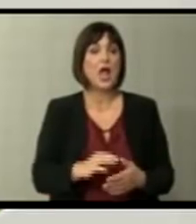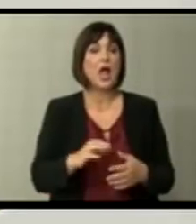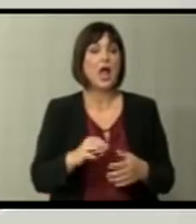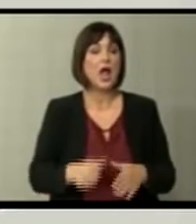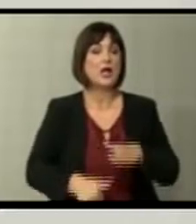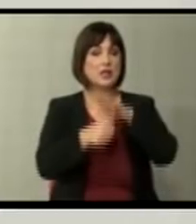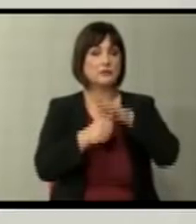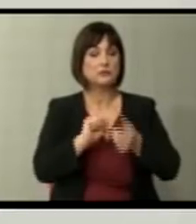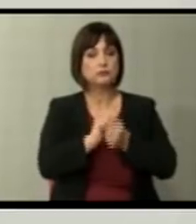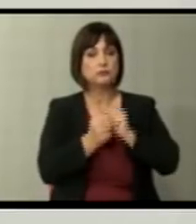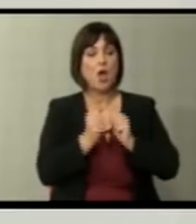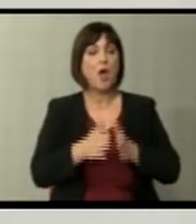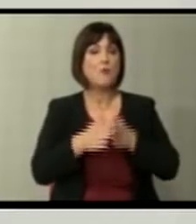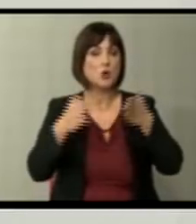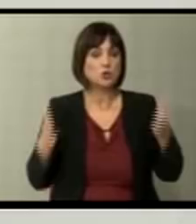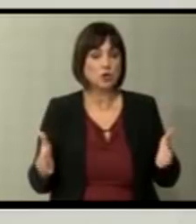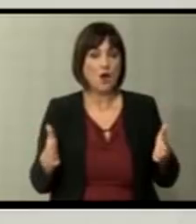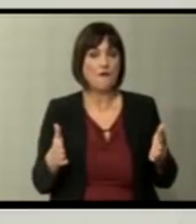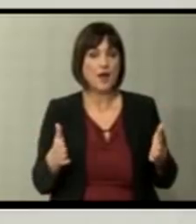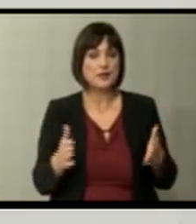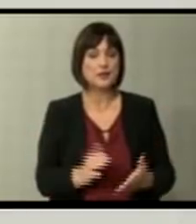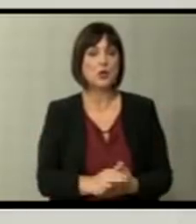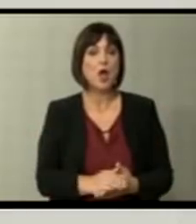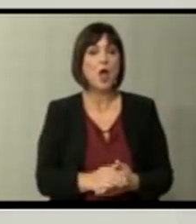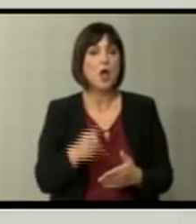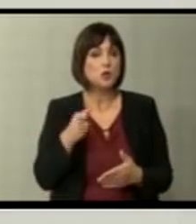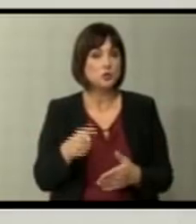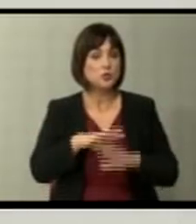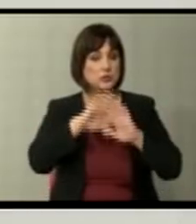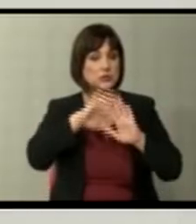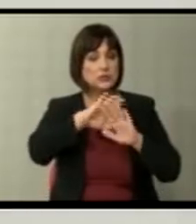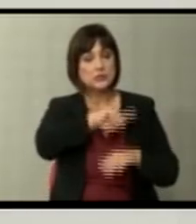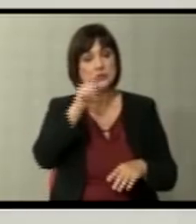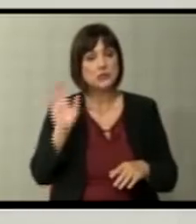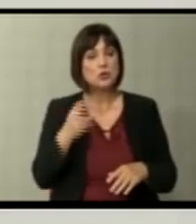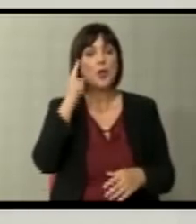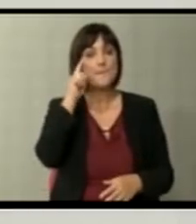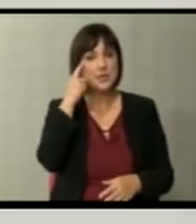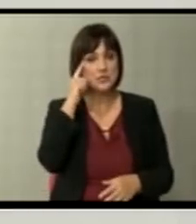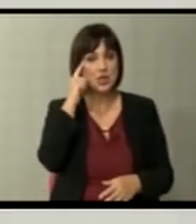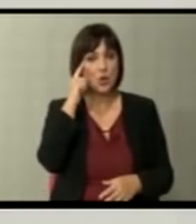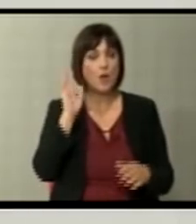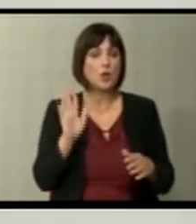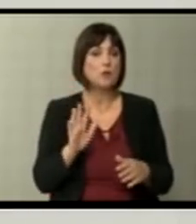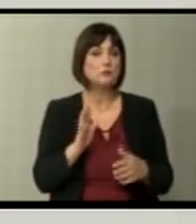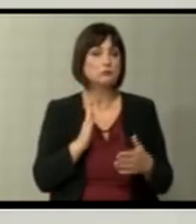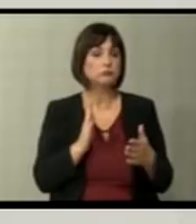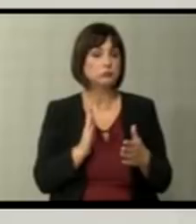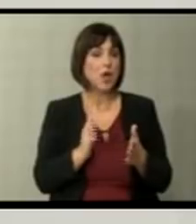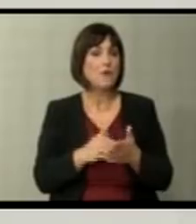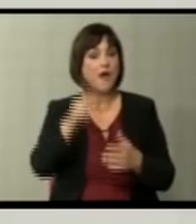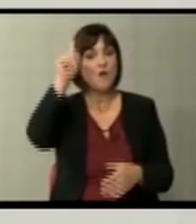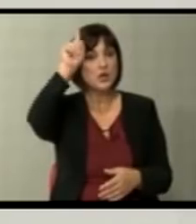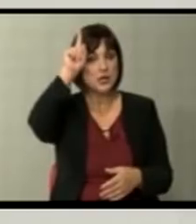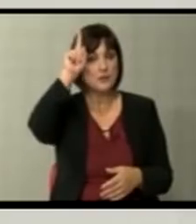заговорници на проширувањето. Мегуто се уште мислам дека доколку во